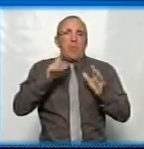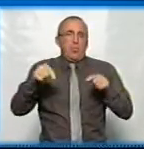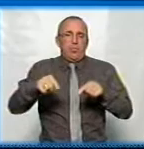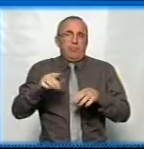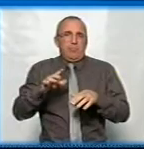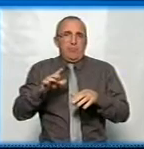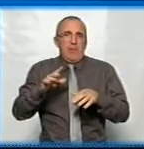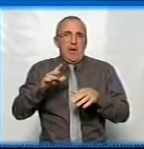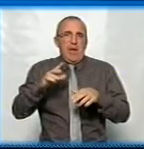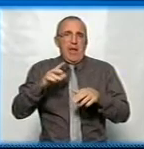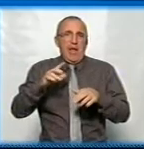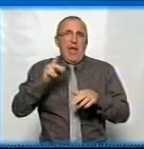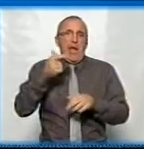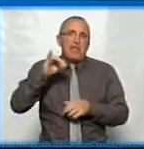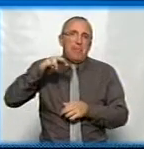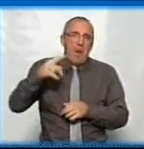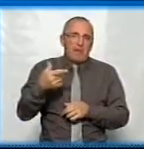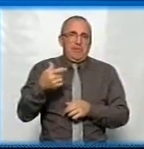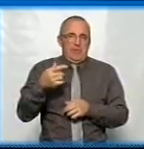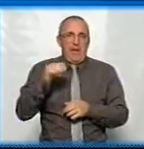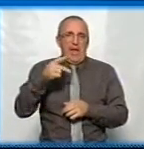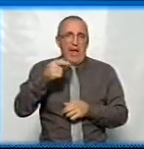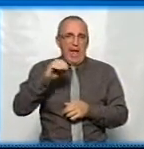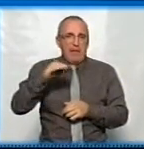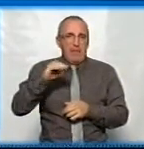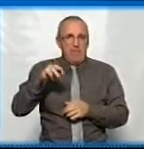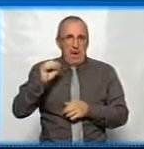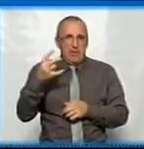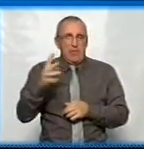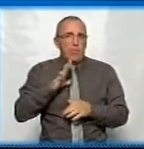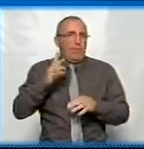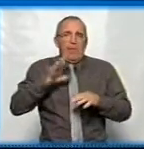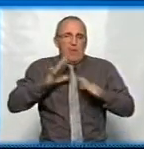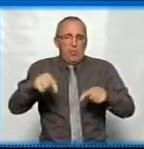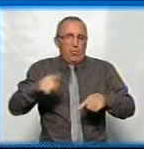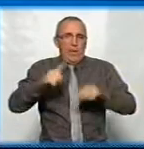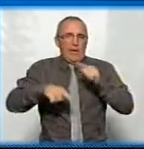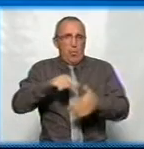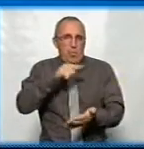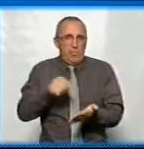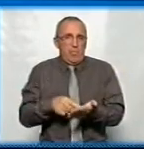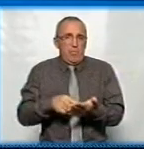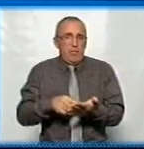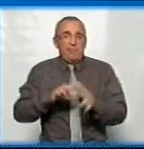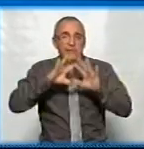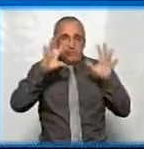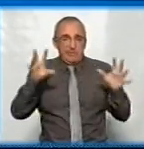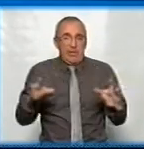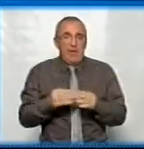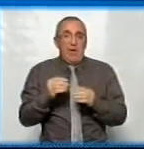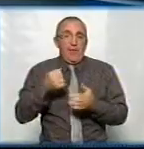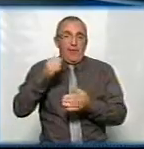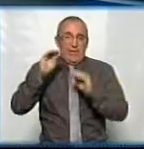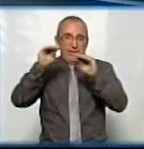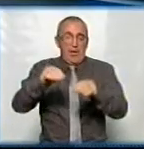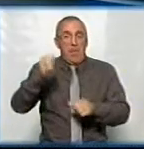чи якийсь етаман, гетьман, який ніколи не був в нашому рідному місті. Тому, взагалі, саме встановлення